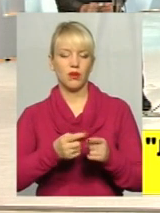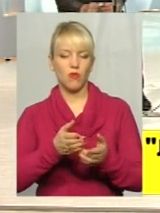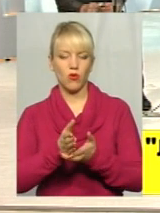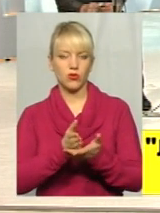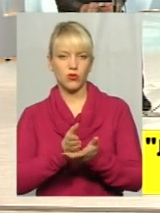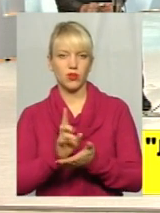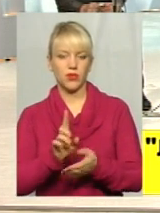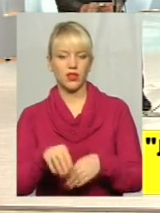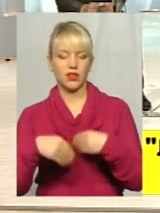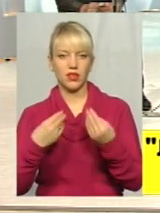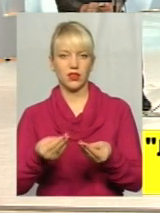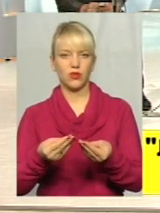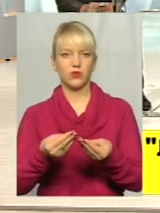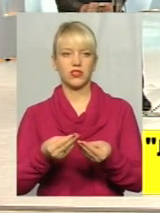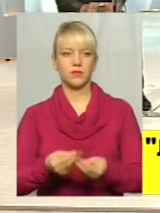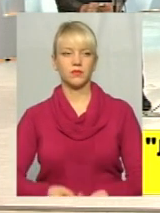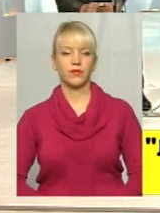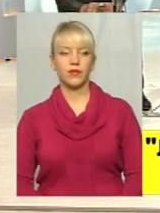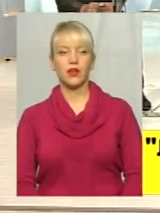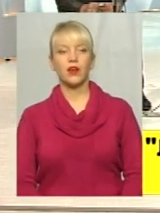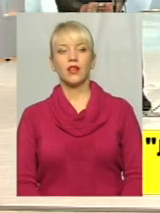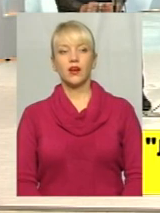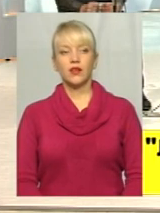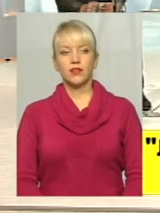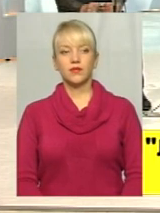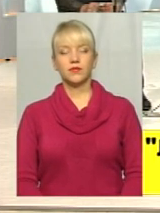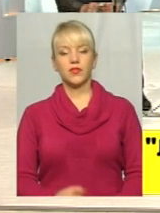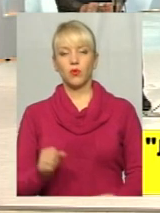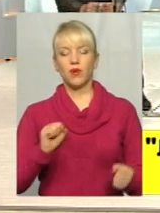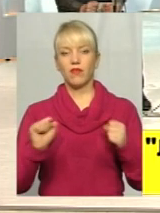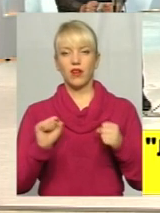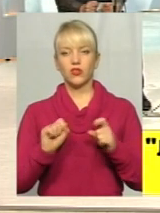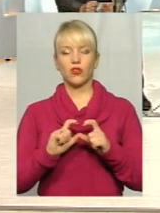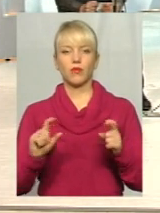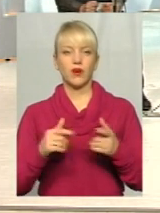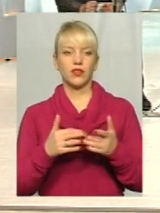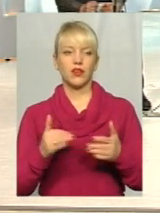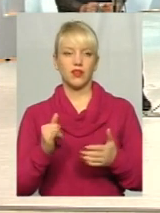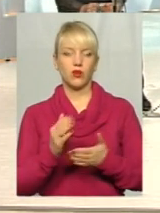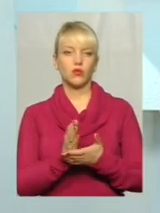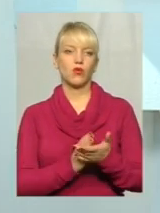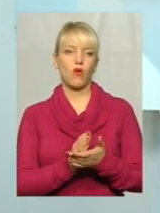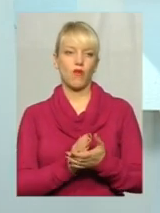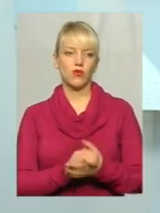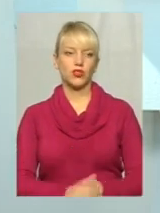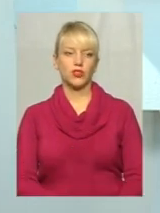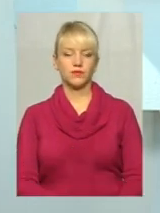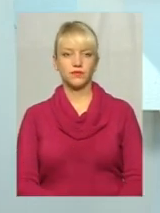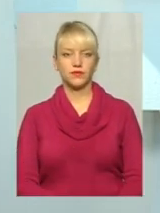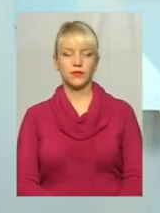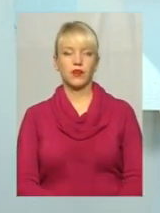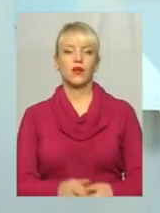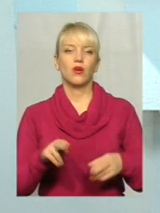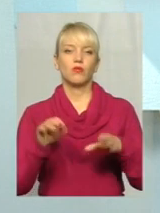безпосередньо як управляючою компанією, так і обслуговуючою. І по